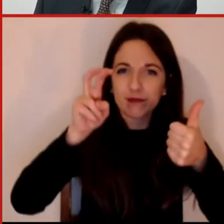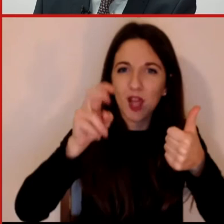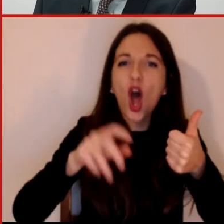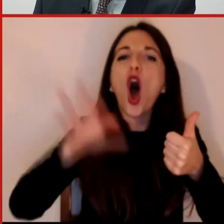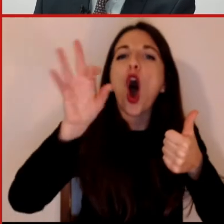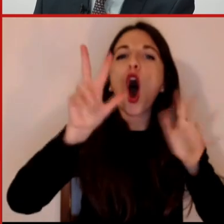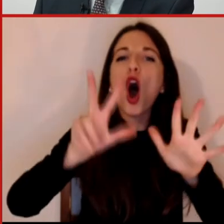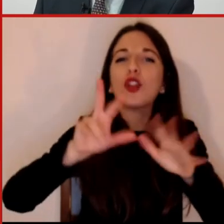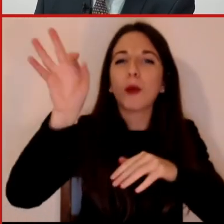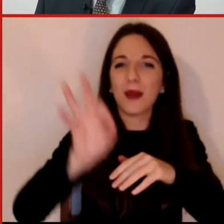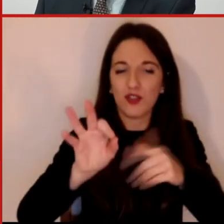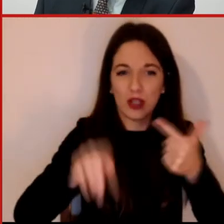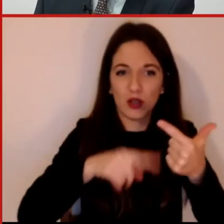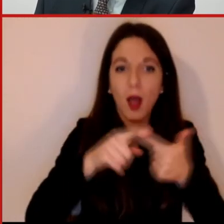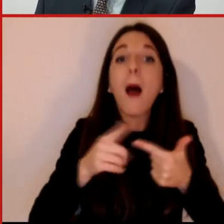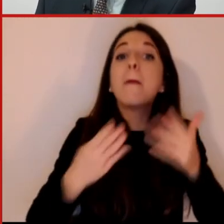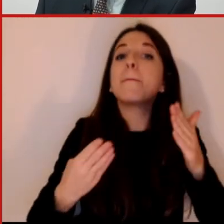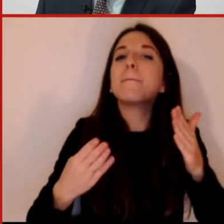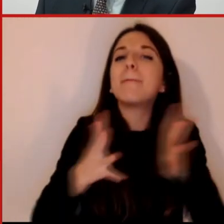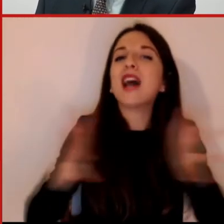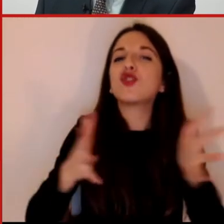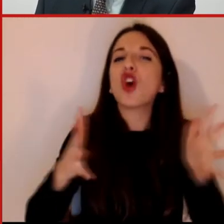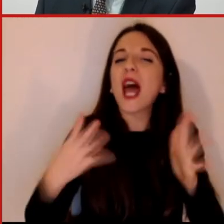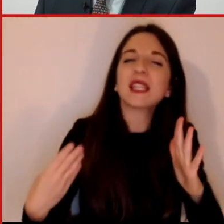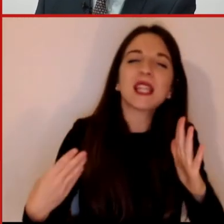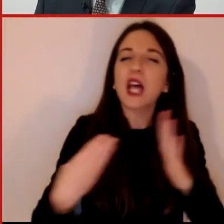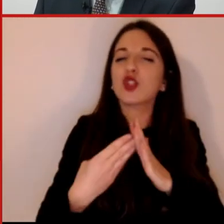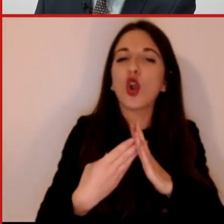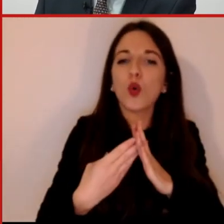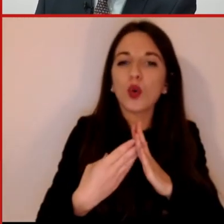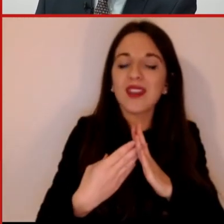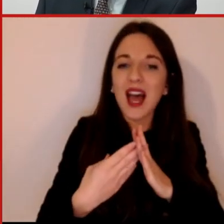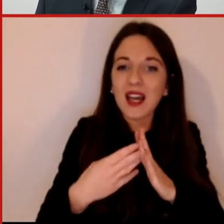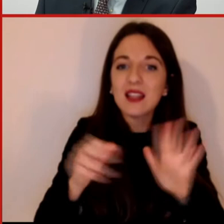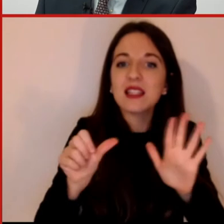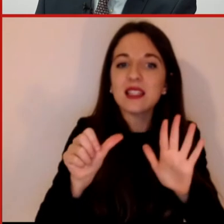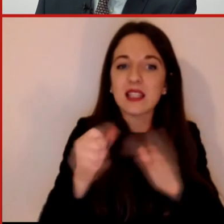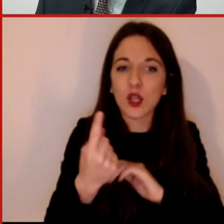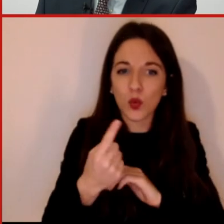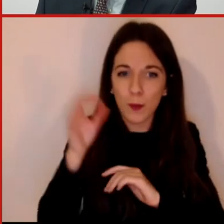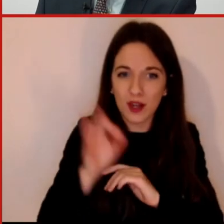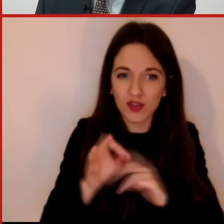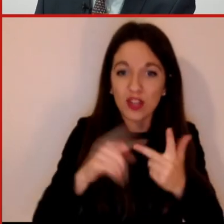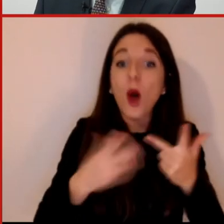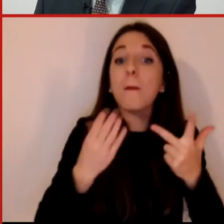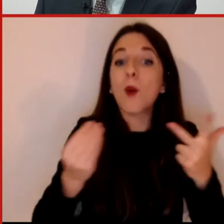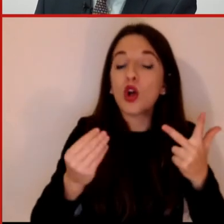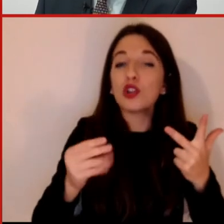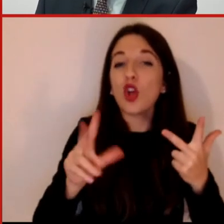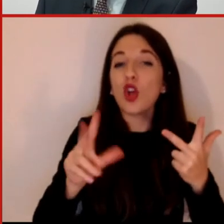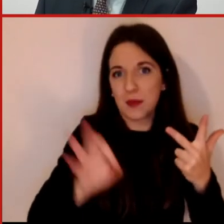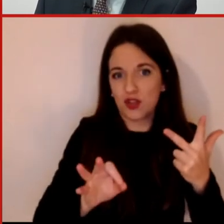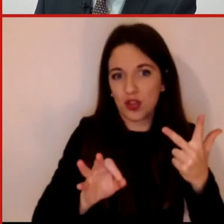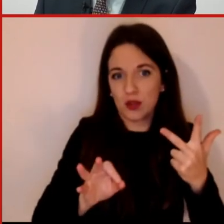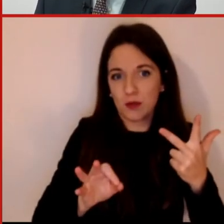maggioranza assoluta, il 60%, diciamo più o meno i due terzi, poco o meno, molto, sono consapevoli dell'importanza dei dati e